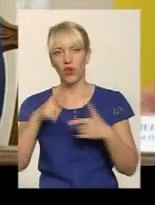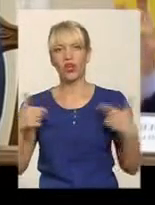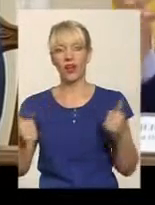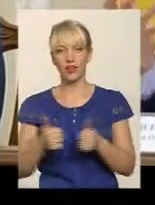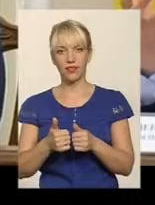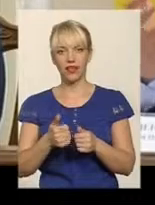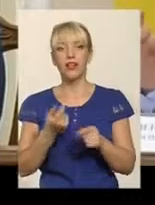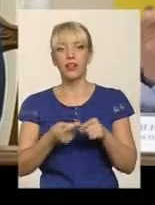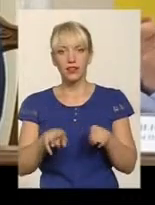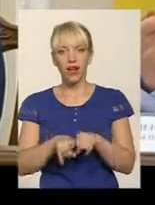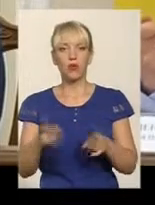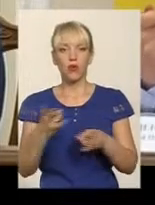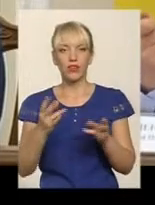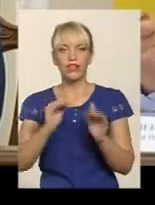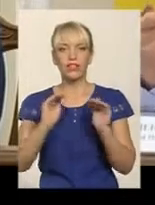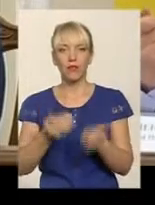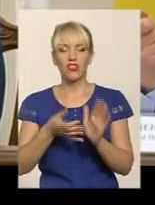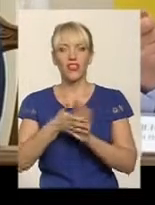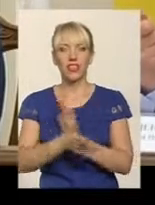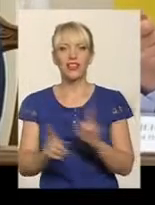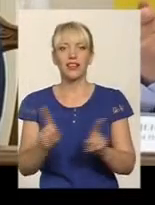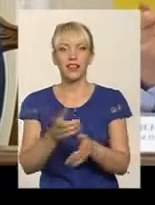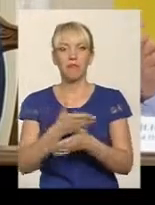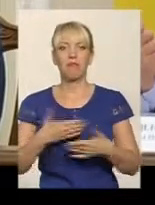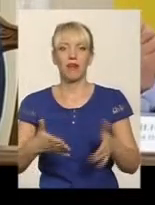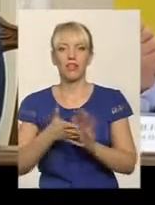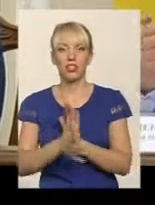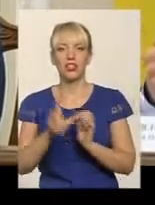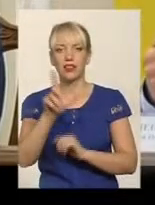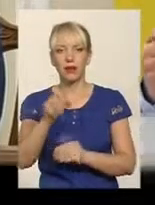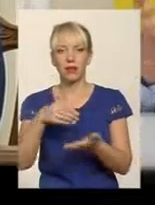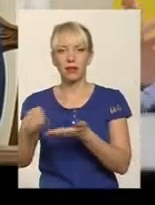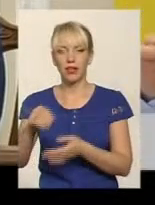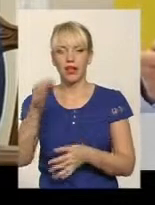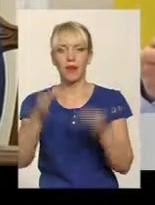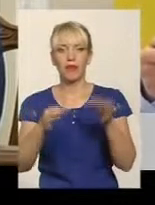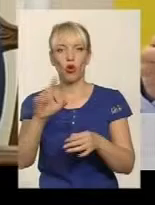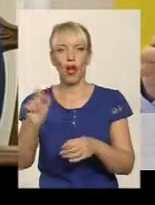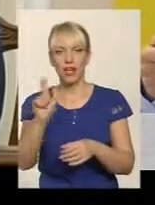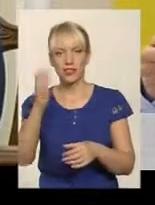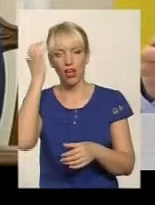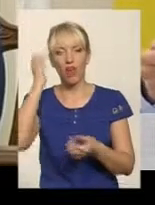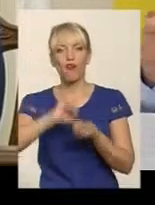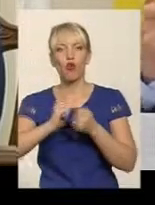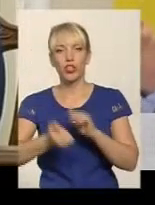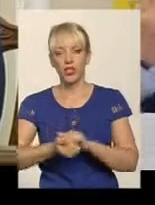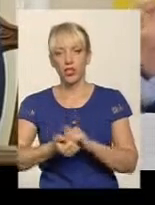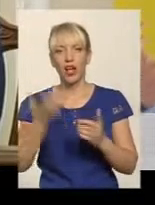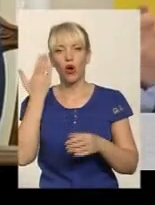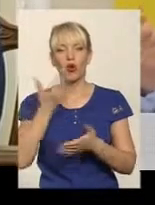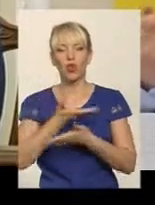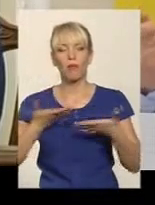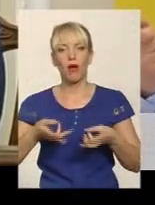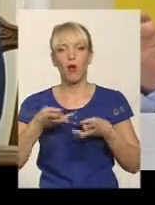Таким чином зменшити витрати, які ми витрачаємо на придбання природнього газу, вугілля. Коли ми